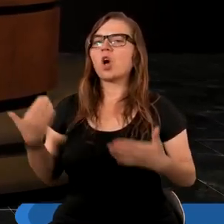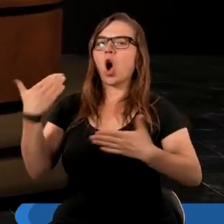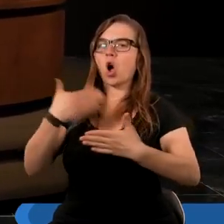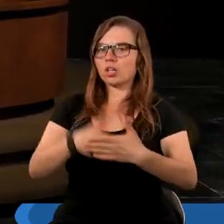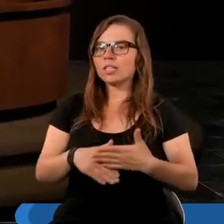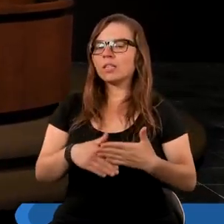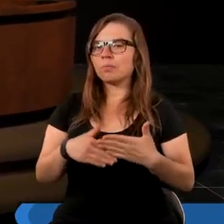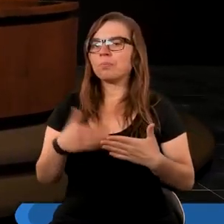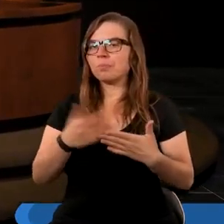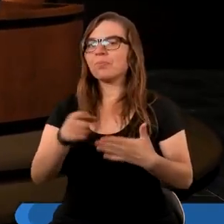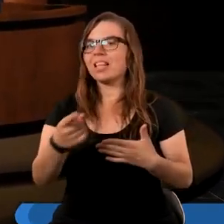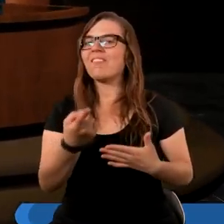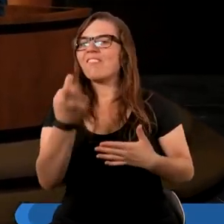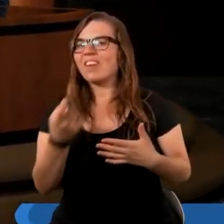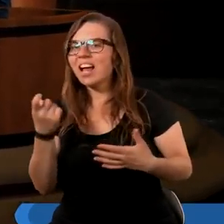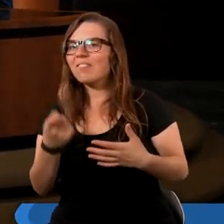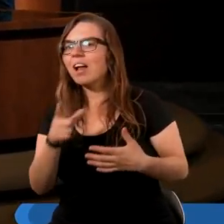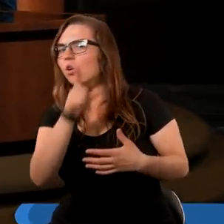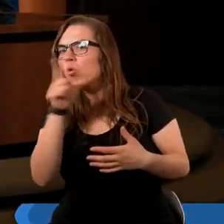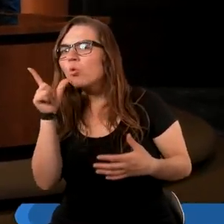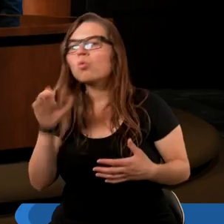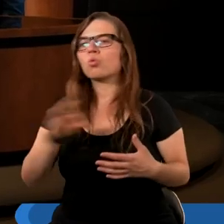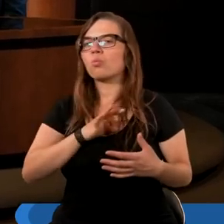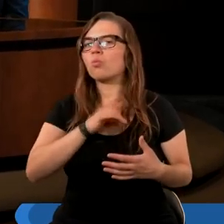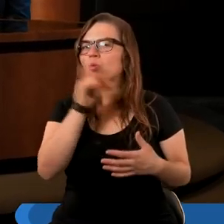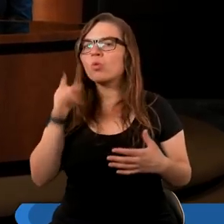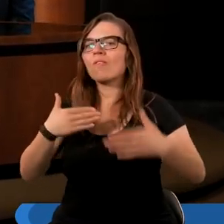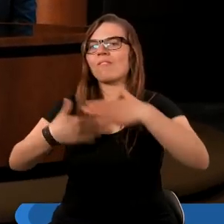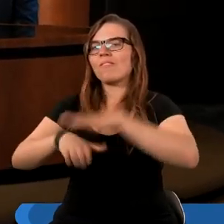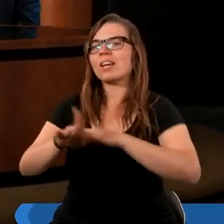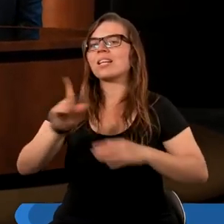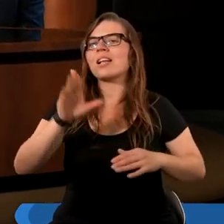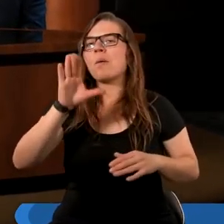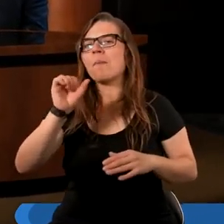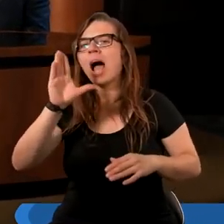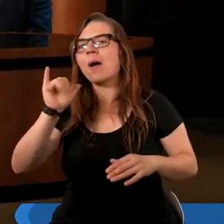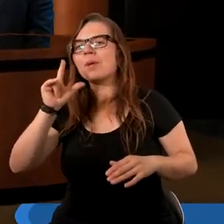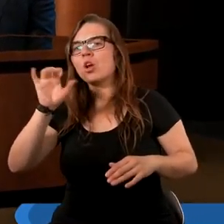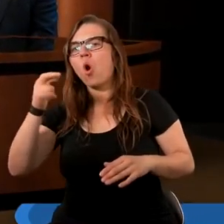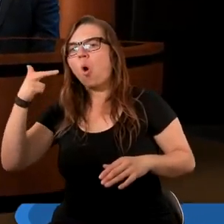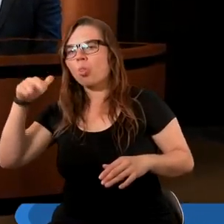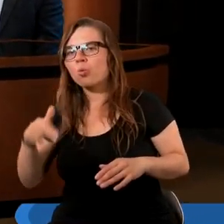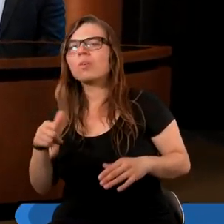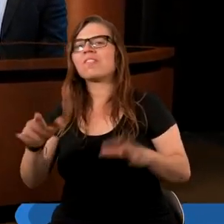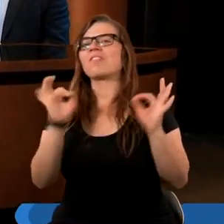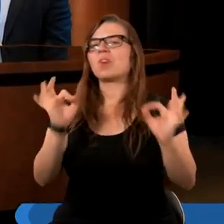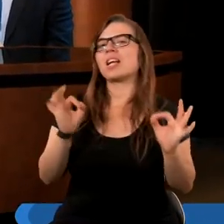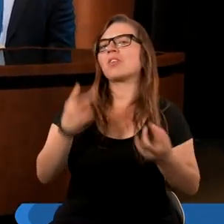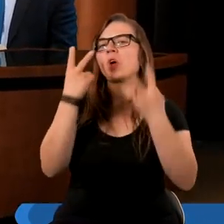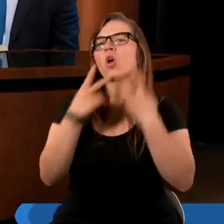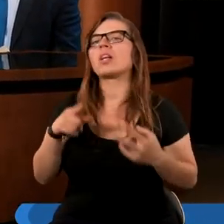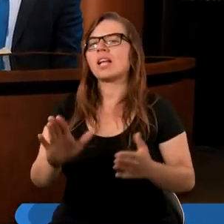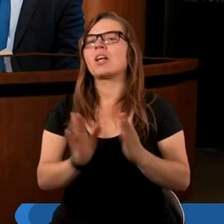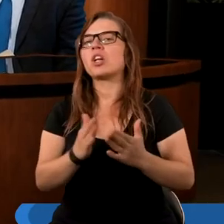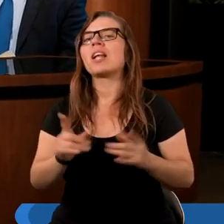kończymy tym wezwaniem. Ludu mój, wyjdź z Babilonu. A więc właściwe odczytanie